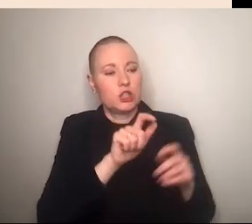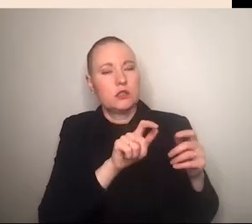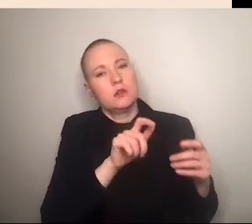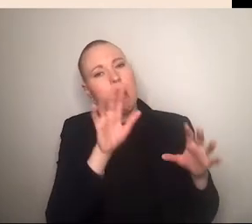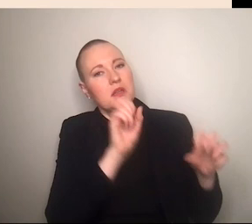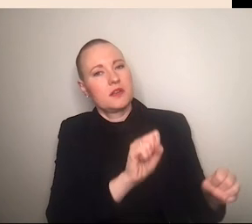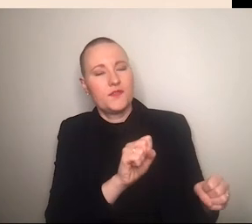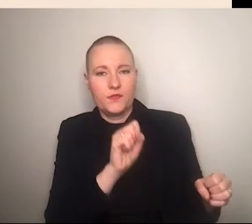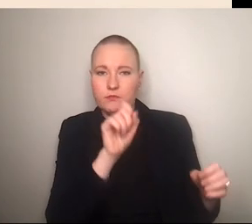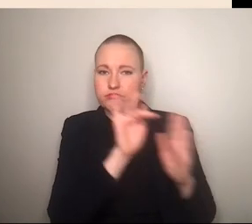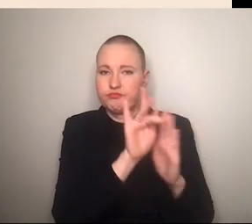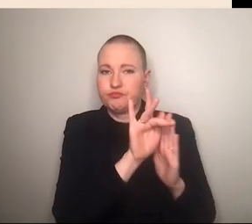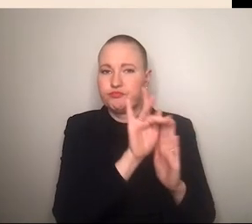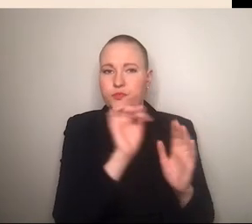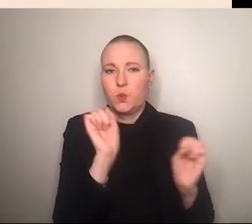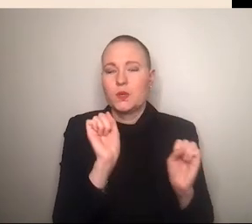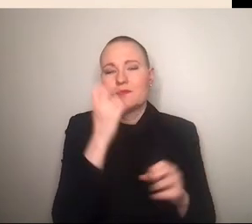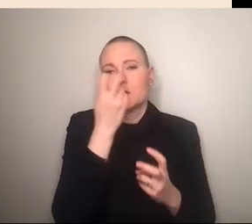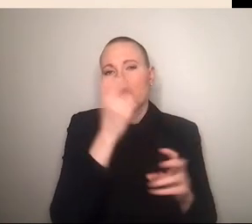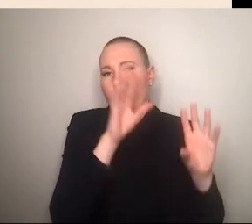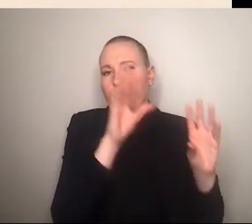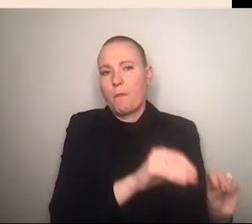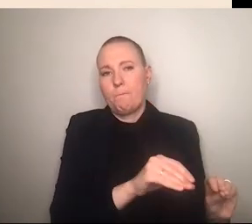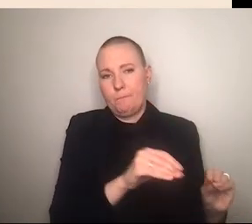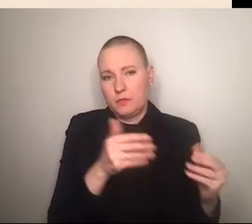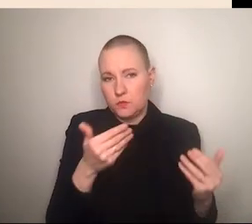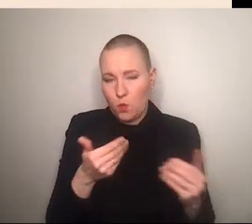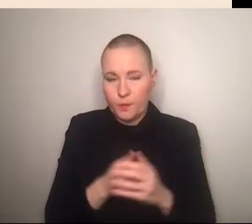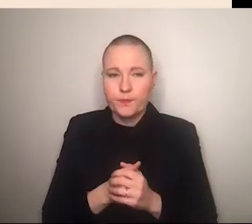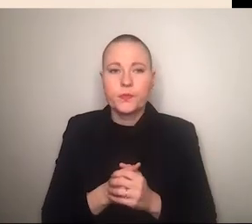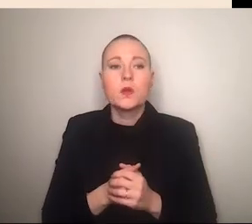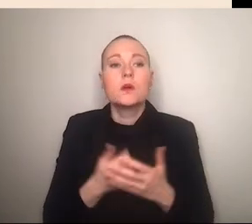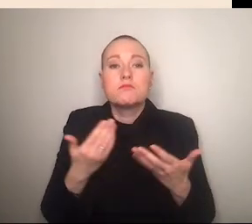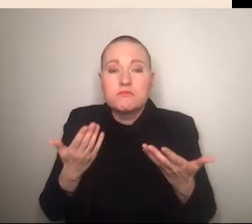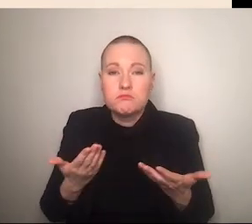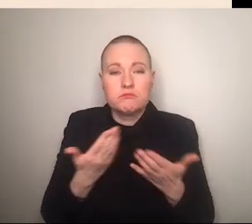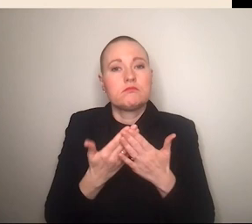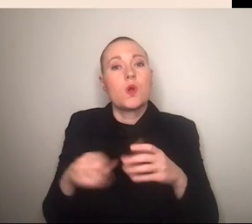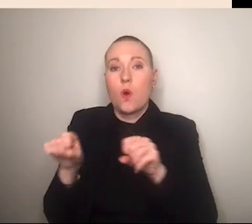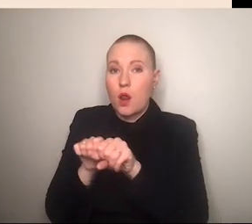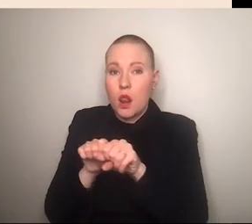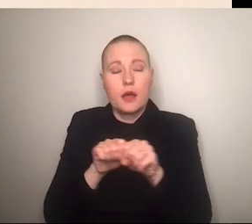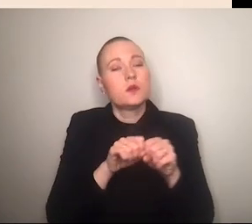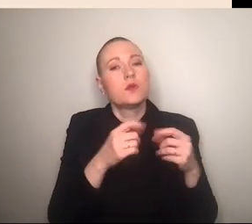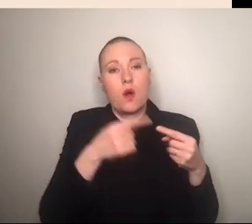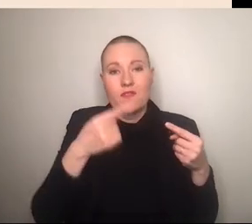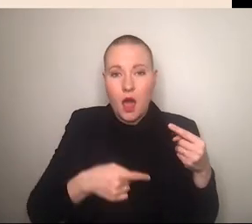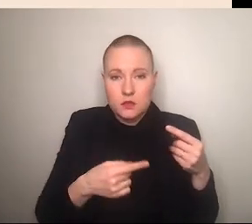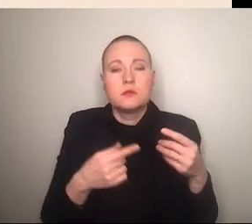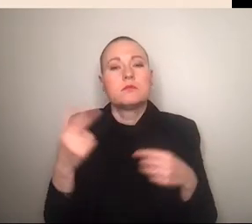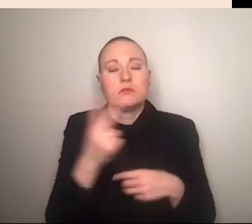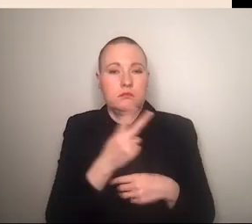angegriffen und versucht diese zum zum stillschweigen zu bringen und dem muss sowohl online als auch offline eben etwas